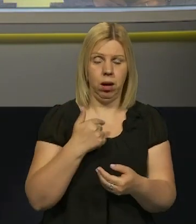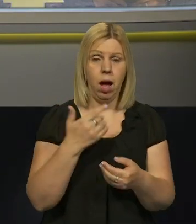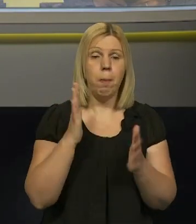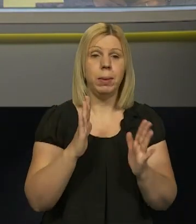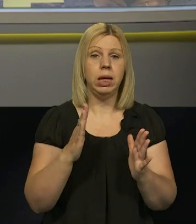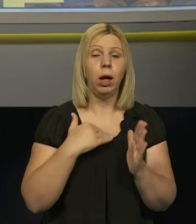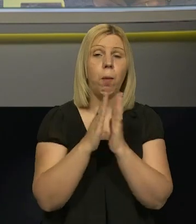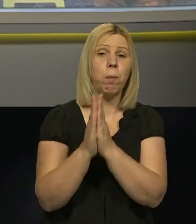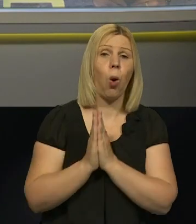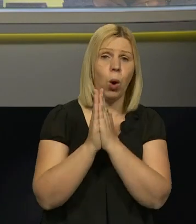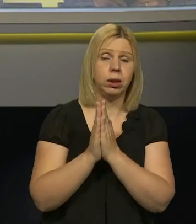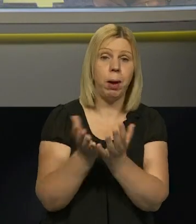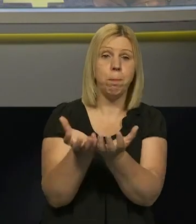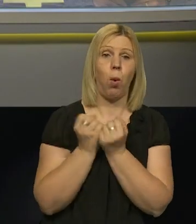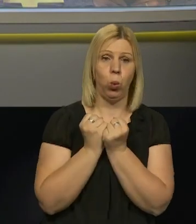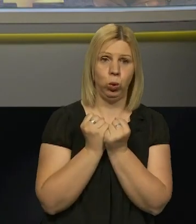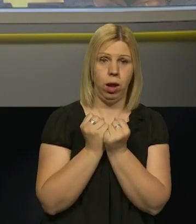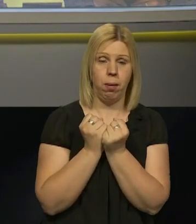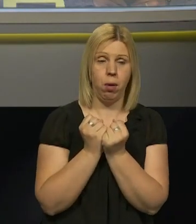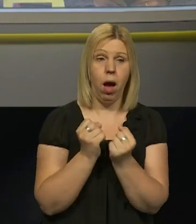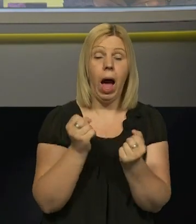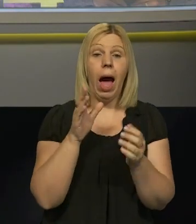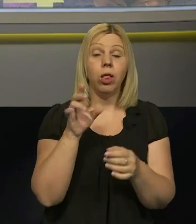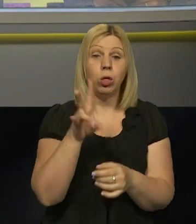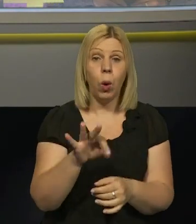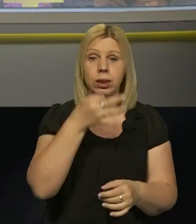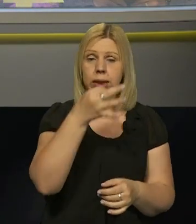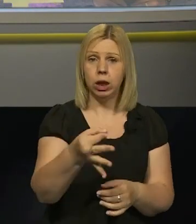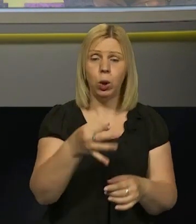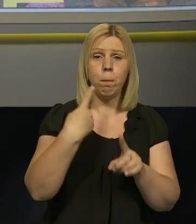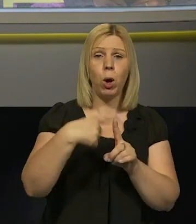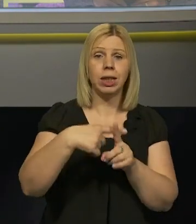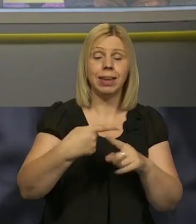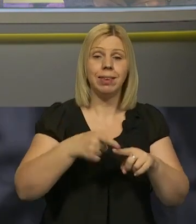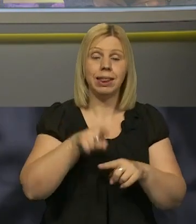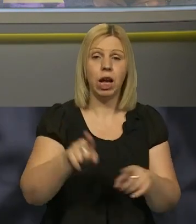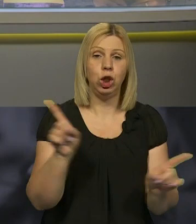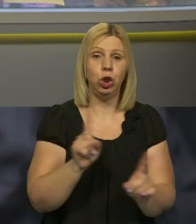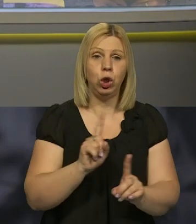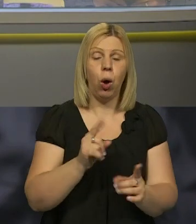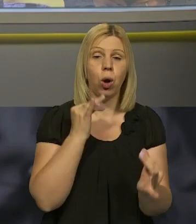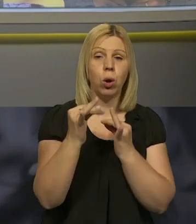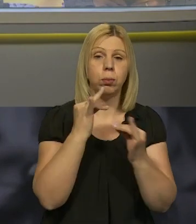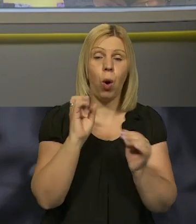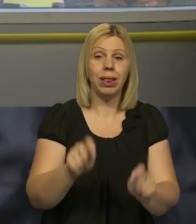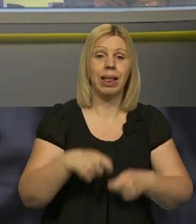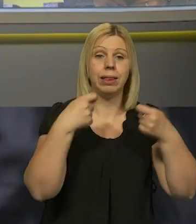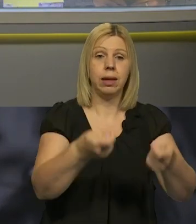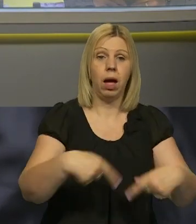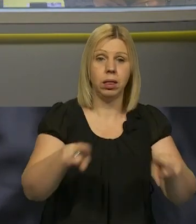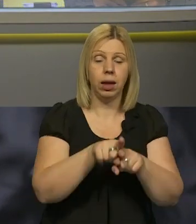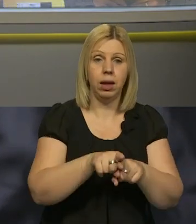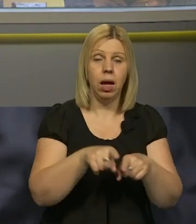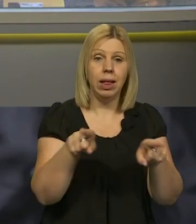тільки просимо і отримуємо. Але, скажу, позитивним є те, що розмова про надання таких